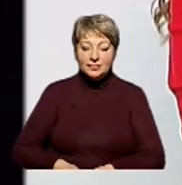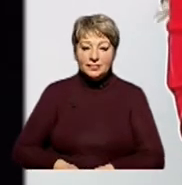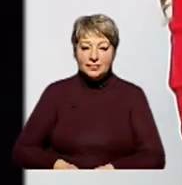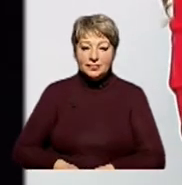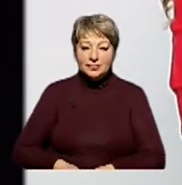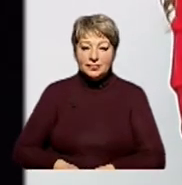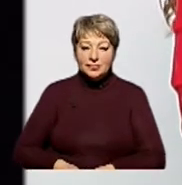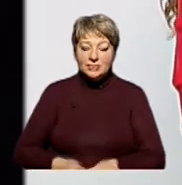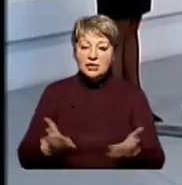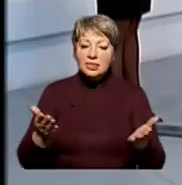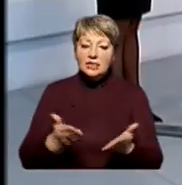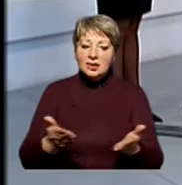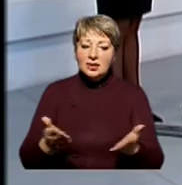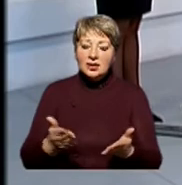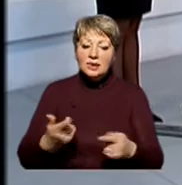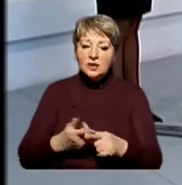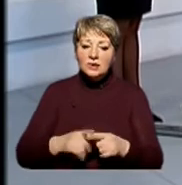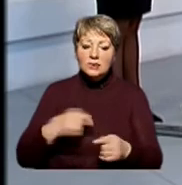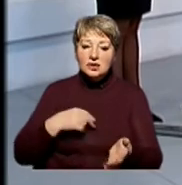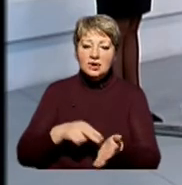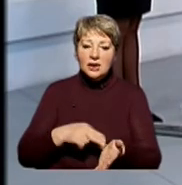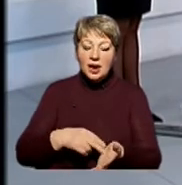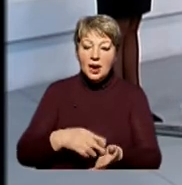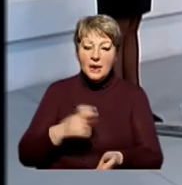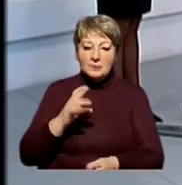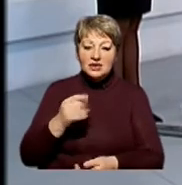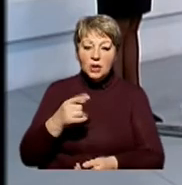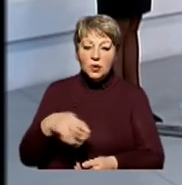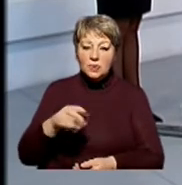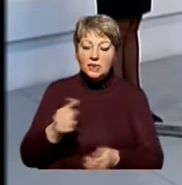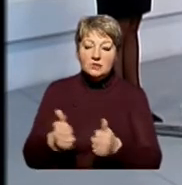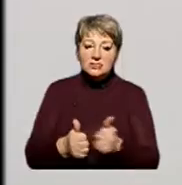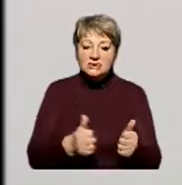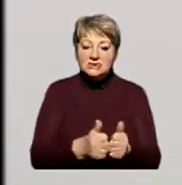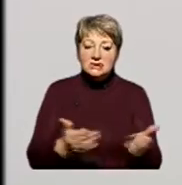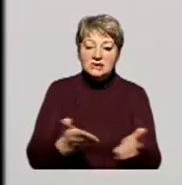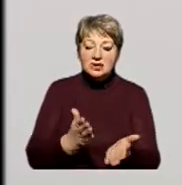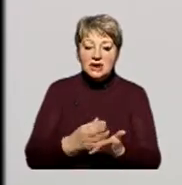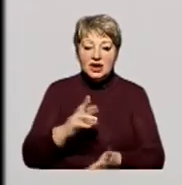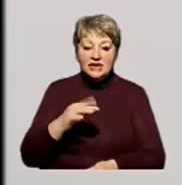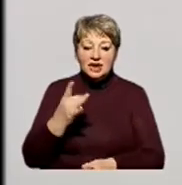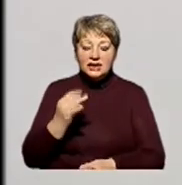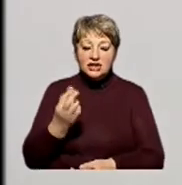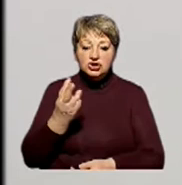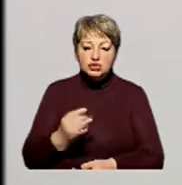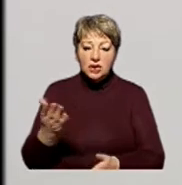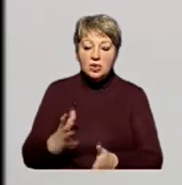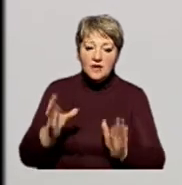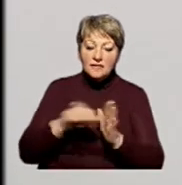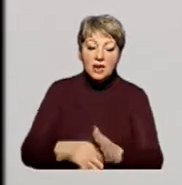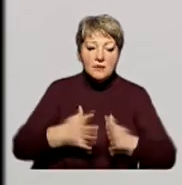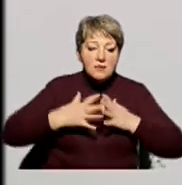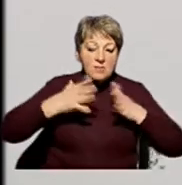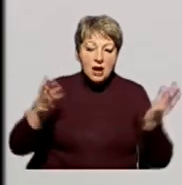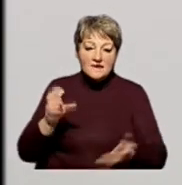Тож, почнемо. Яка нова назва села Чапаєвка? Благодатна. Поруч з яким містом знаходяться яри, що входять до списку найбільших у